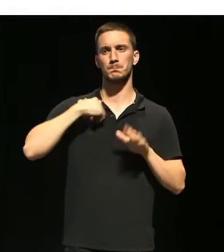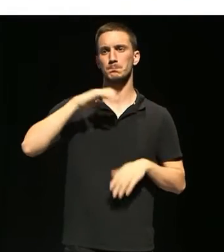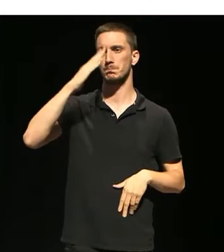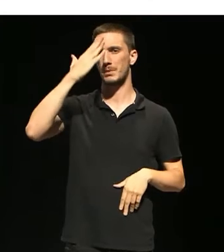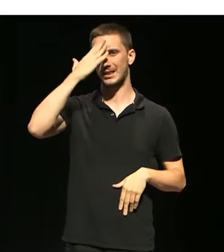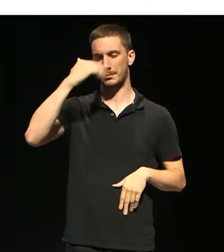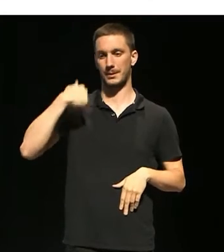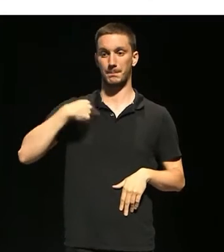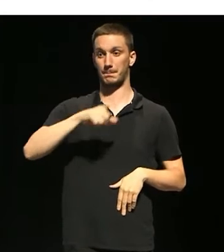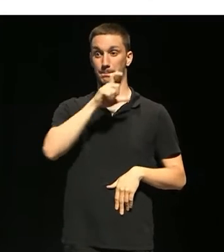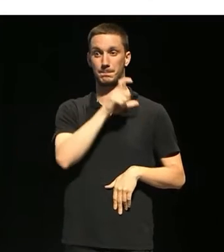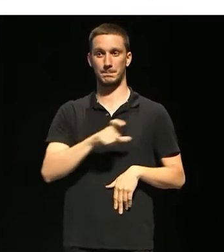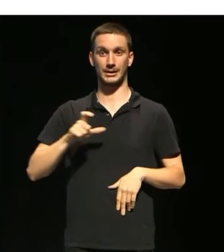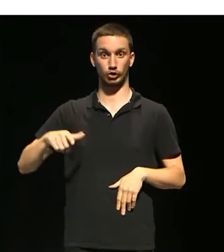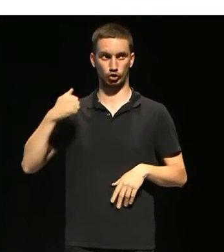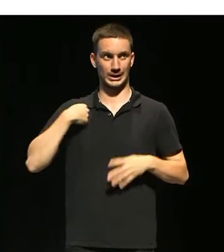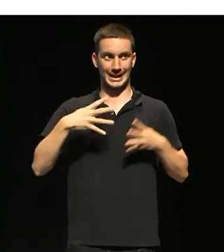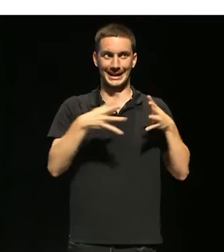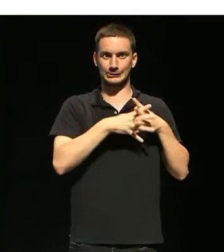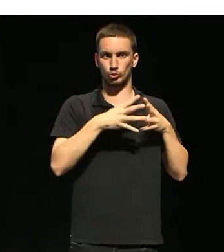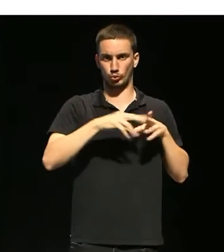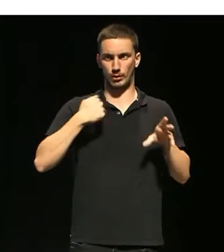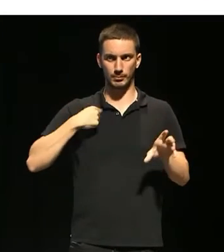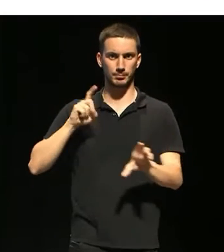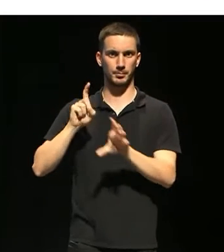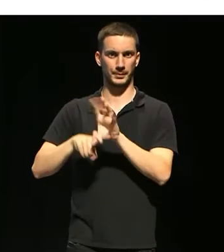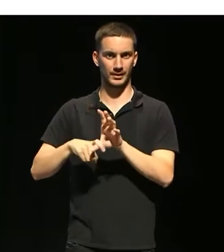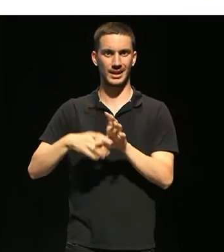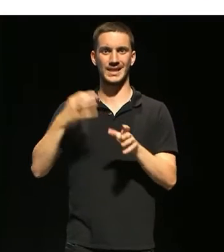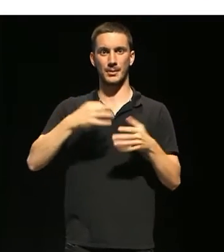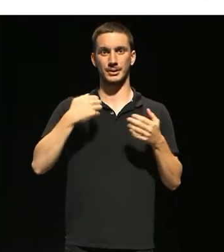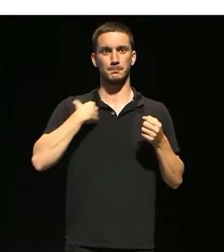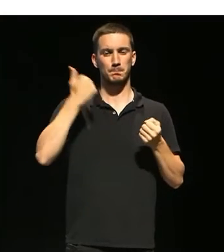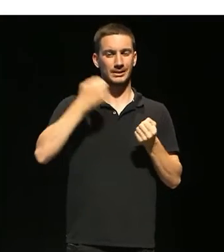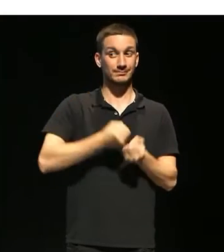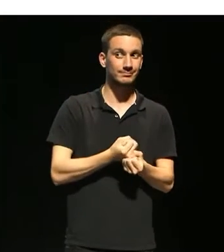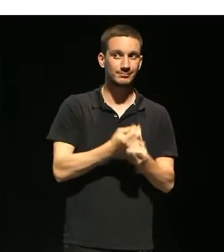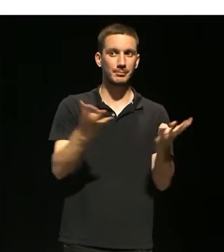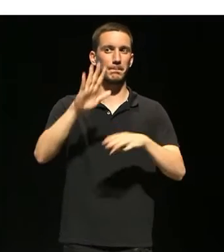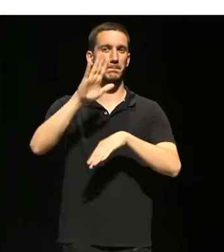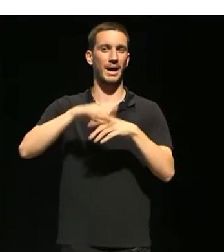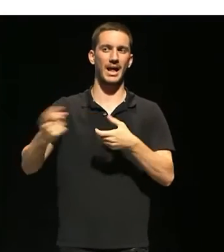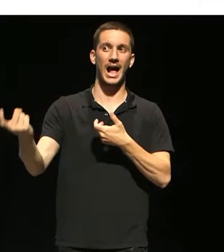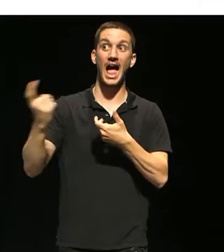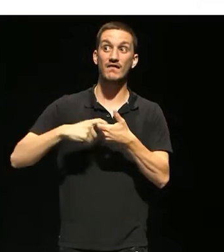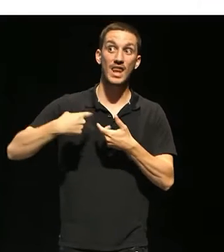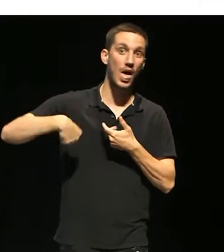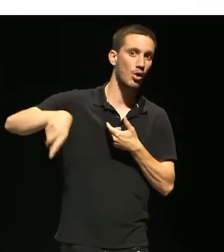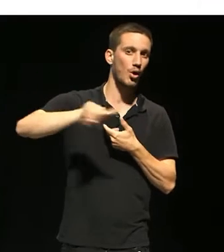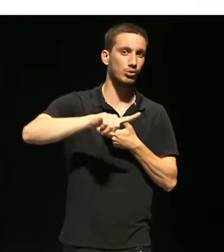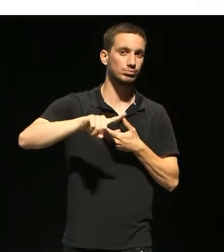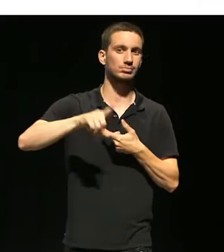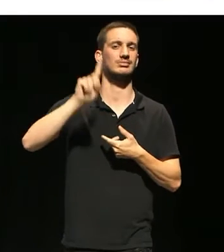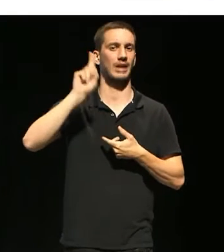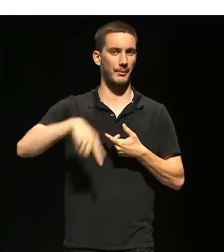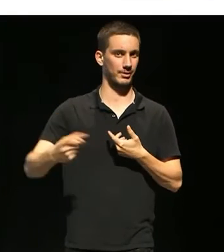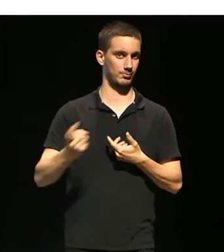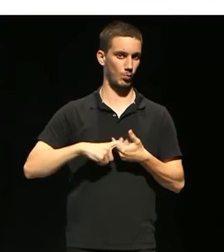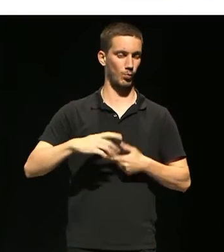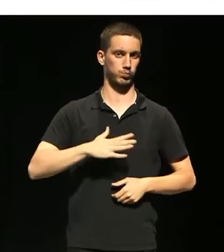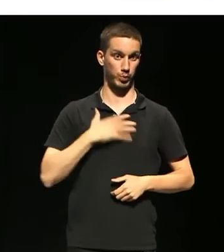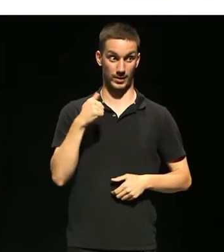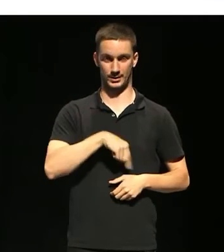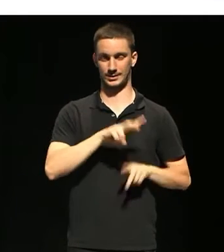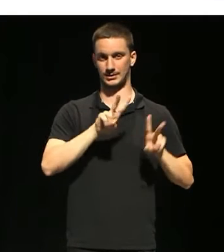participar les persones de l'estructura i caldria fer-ho més extens a tota l'afiliació. I l'últim punt que voldríem afegir-ho